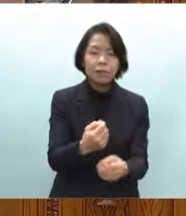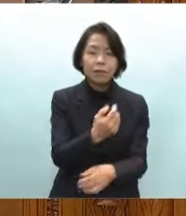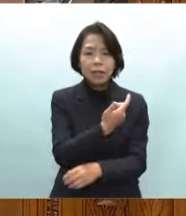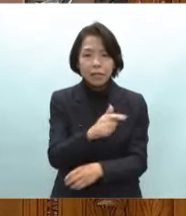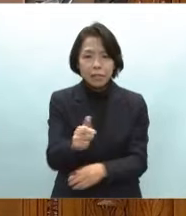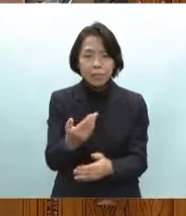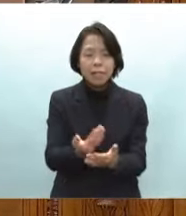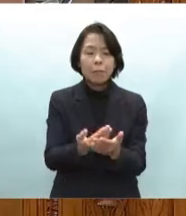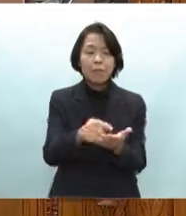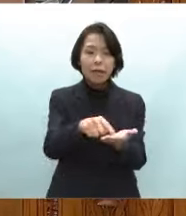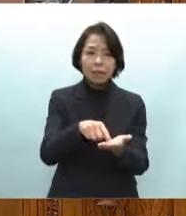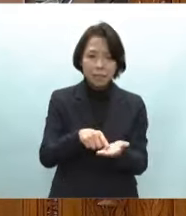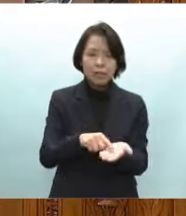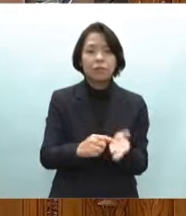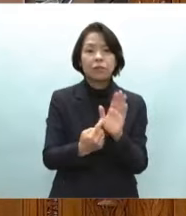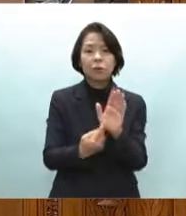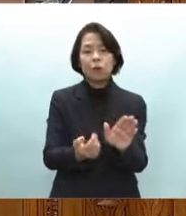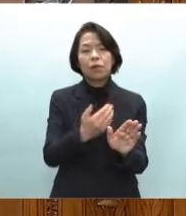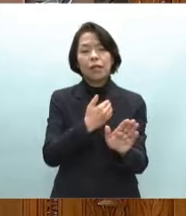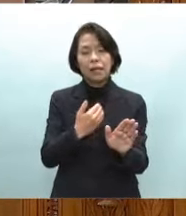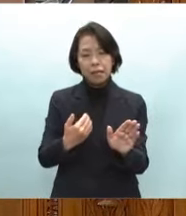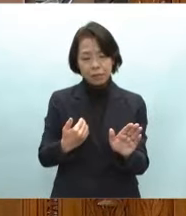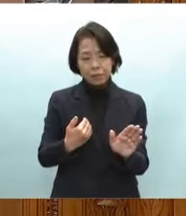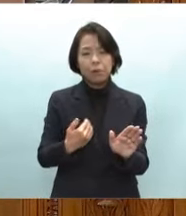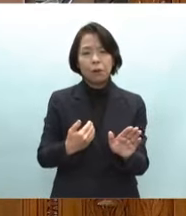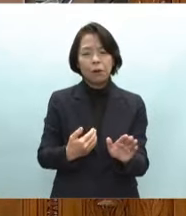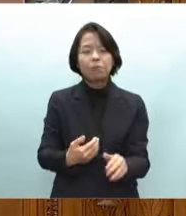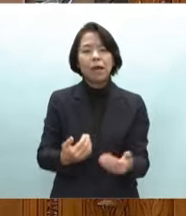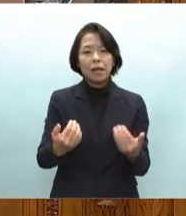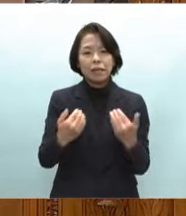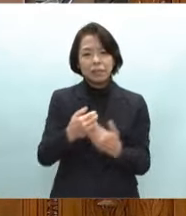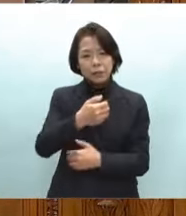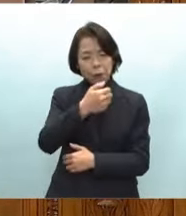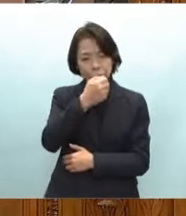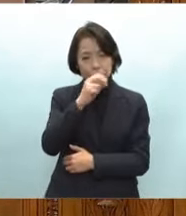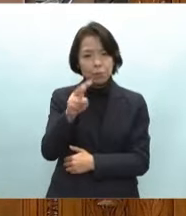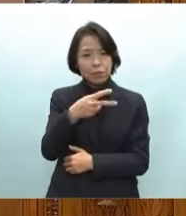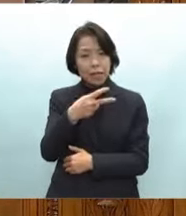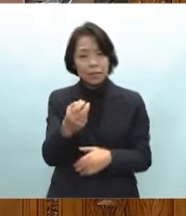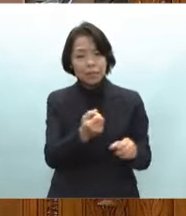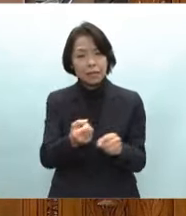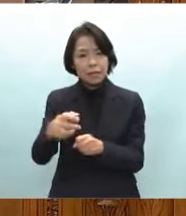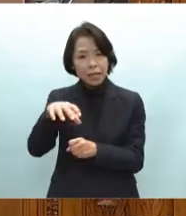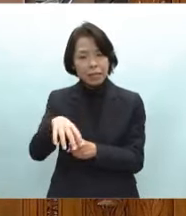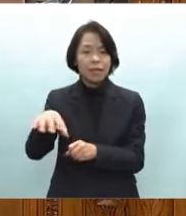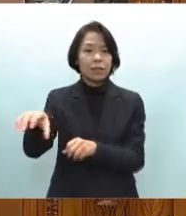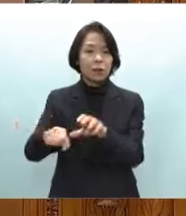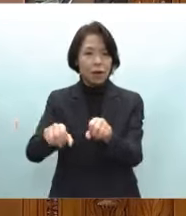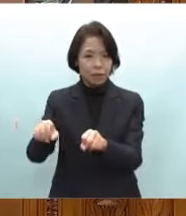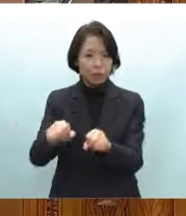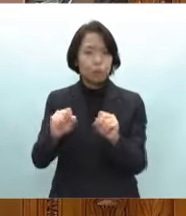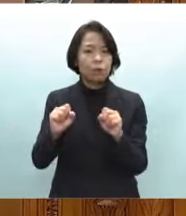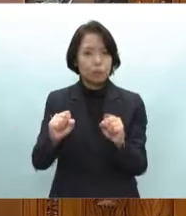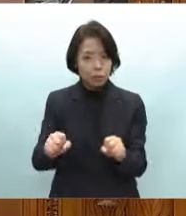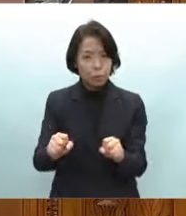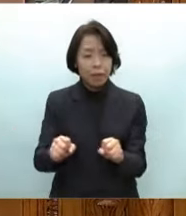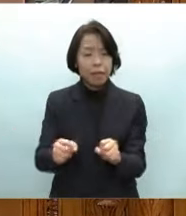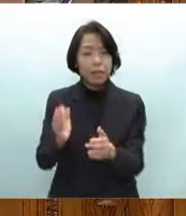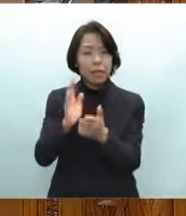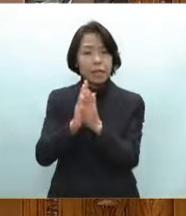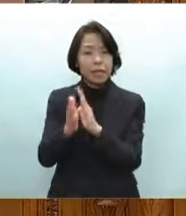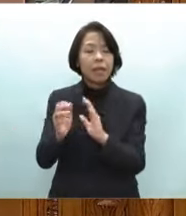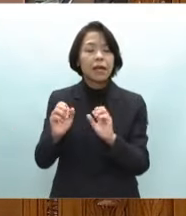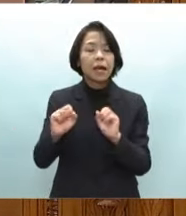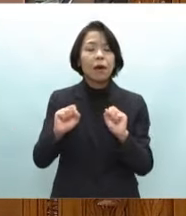ズにも応えられるよう必要十分な2次避難先等の確保に努め県が行